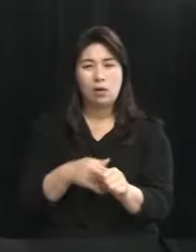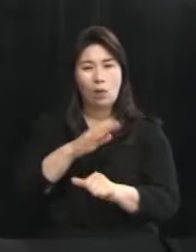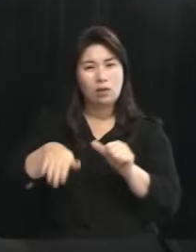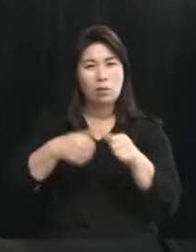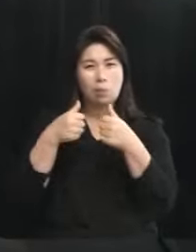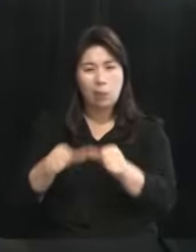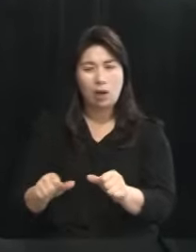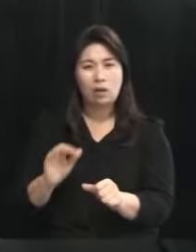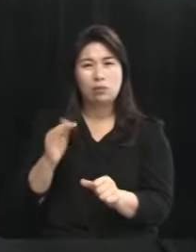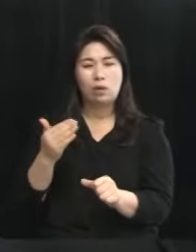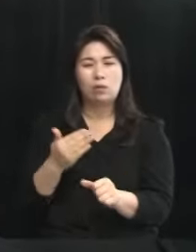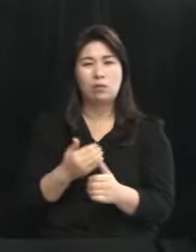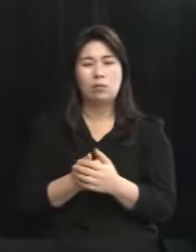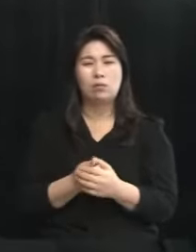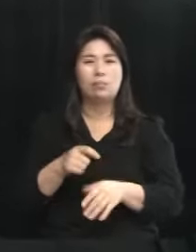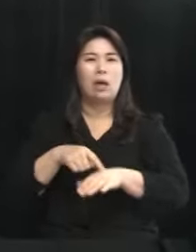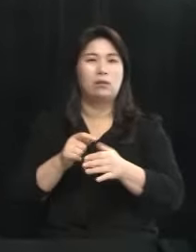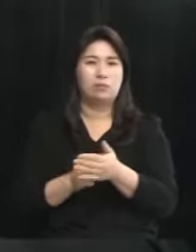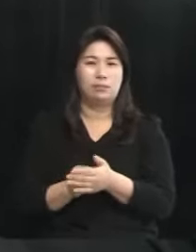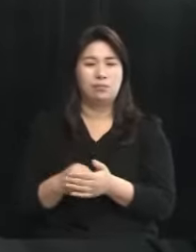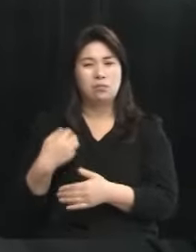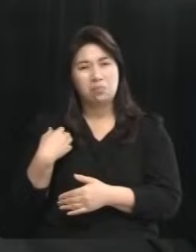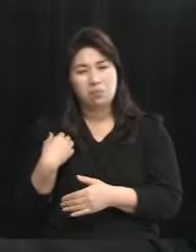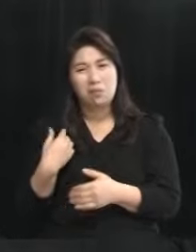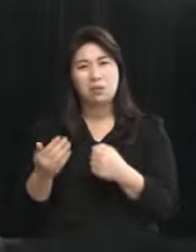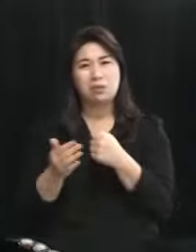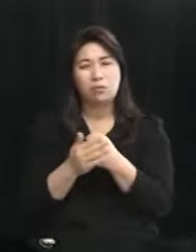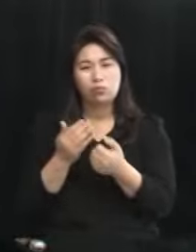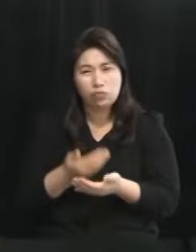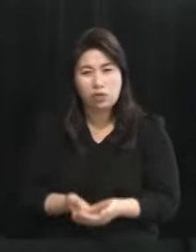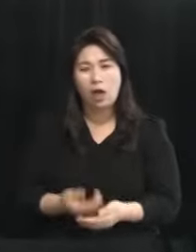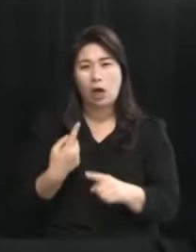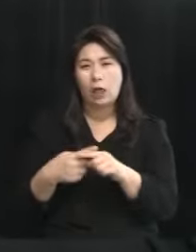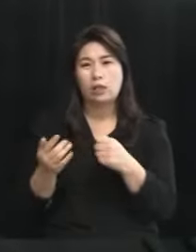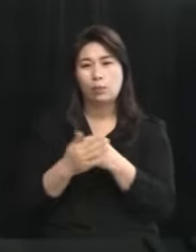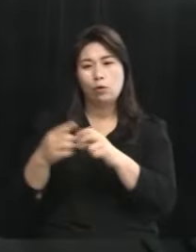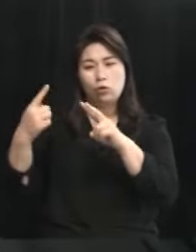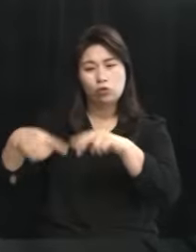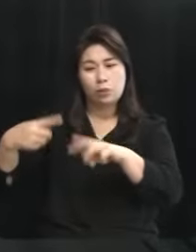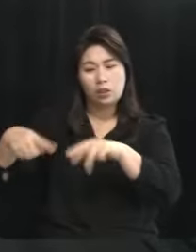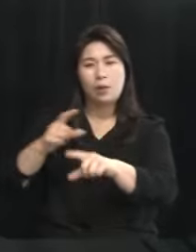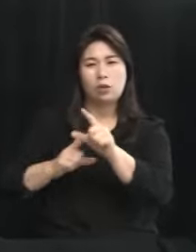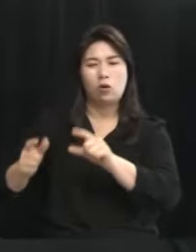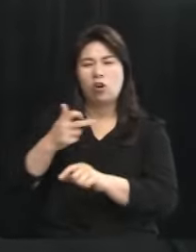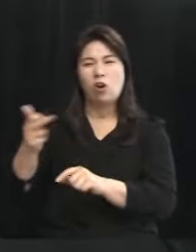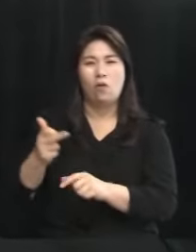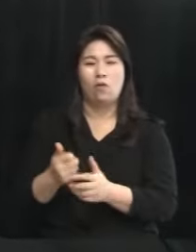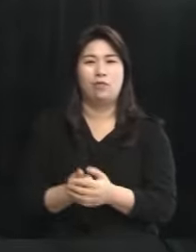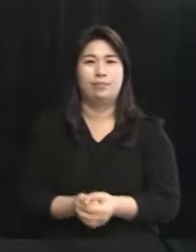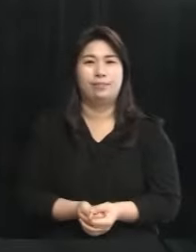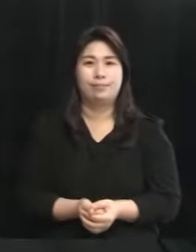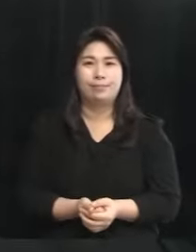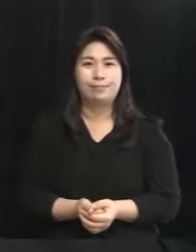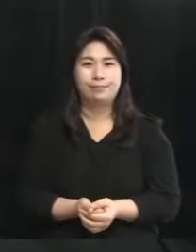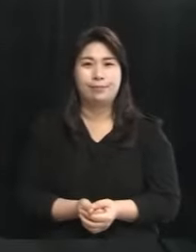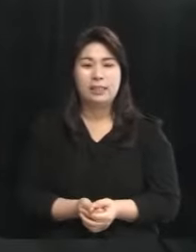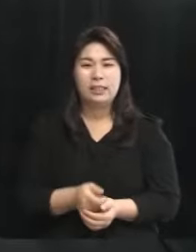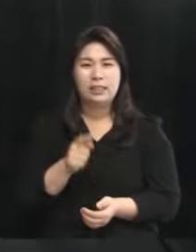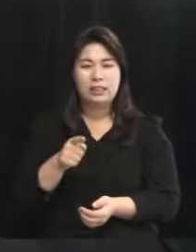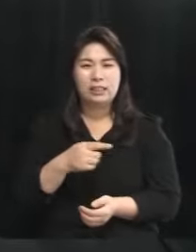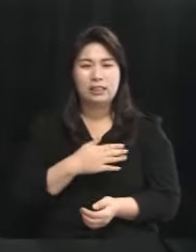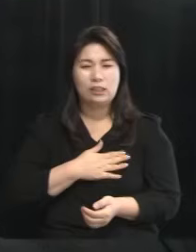되는 그 절박함의 무게이기 때문에 저는 두 배 세 배 더 큰 무게라고 생각을 합니다 그